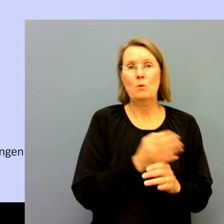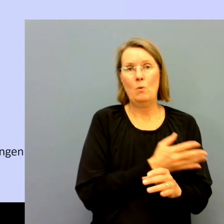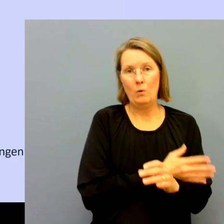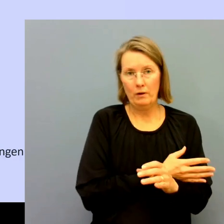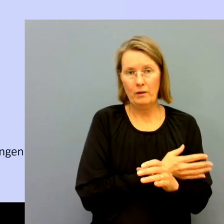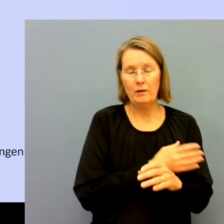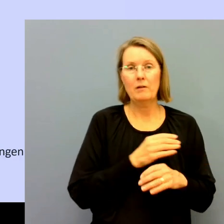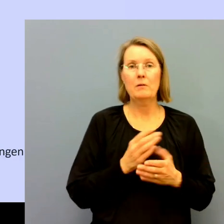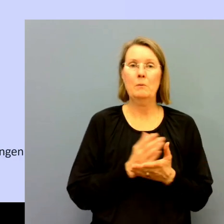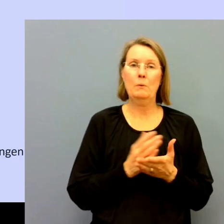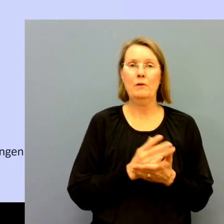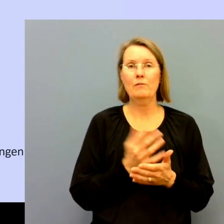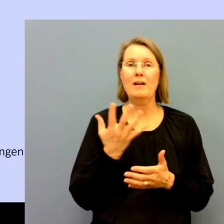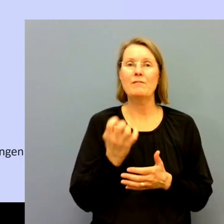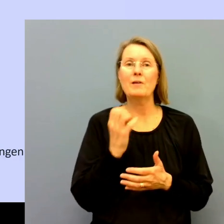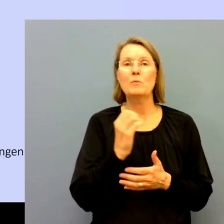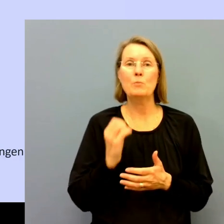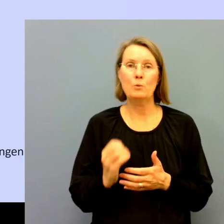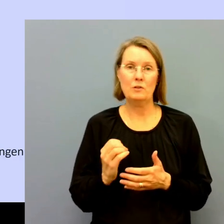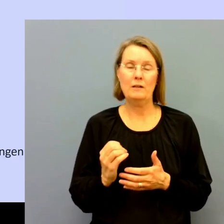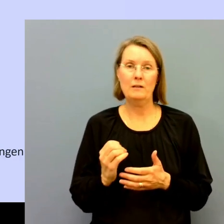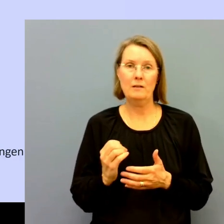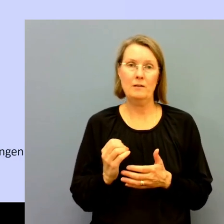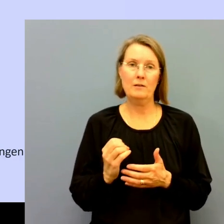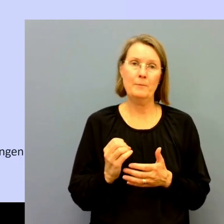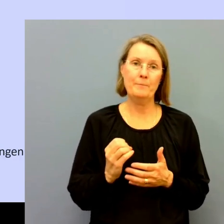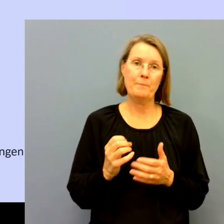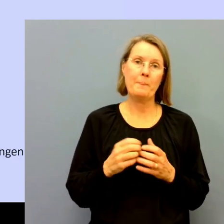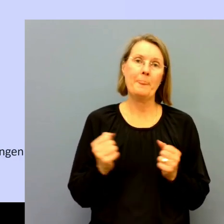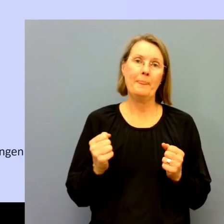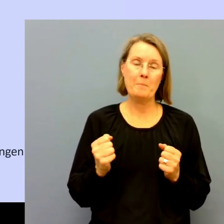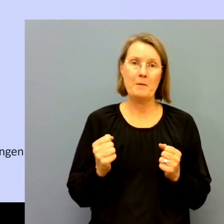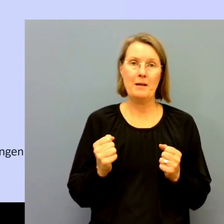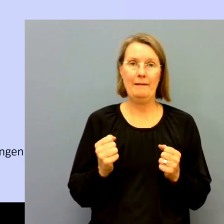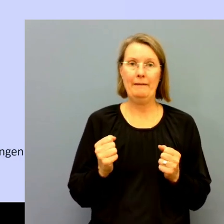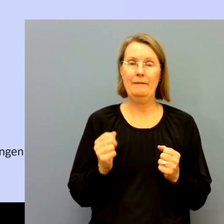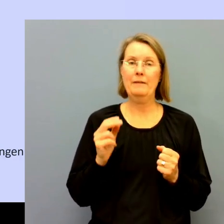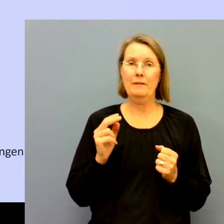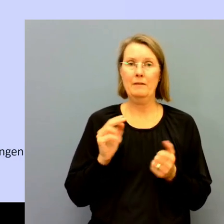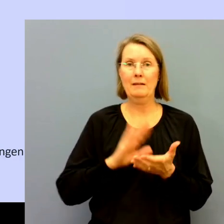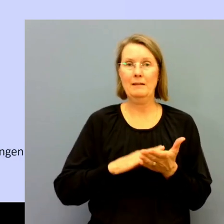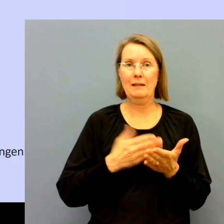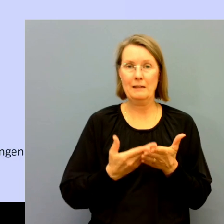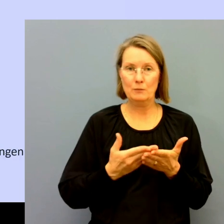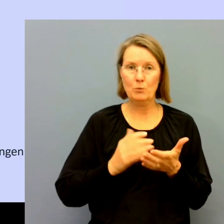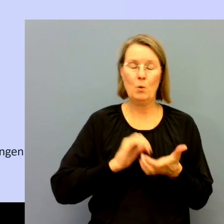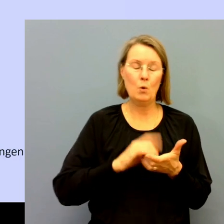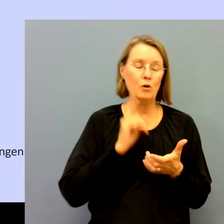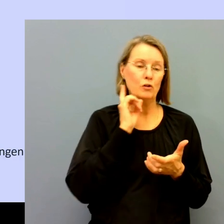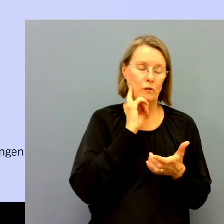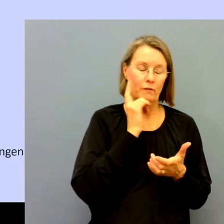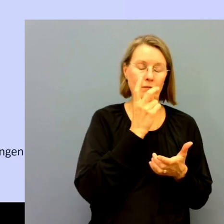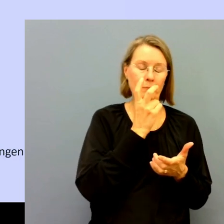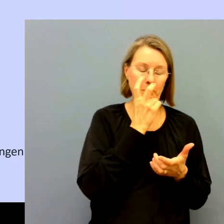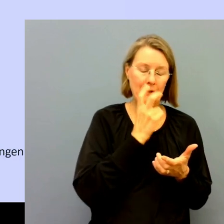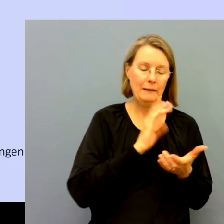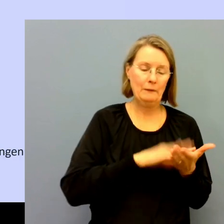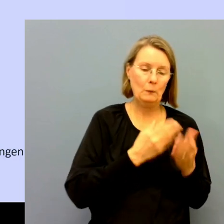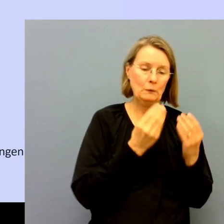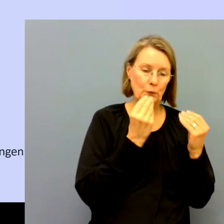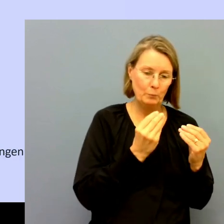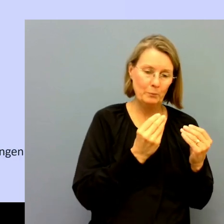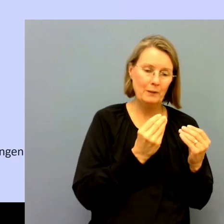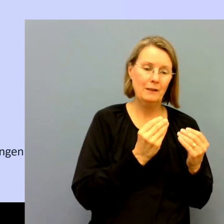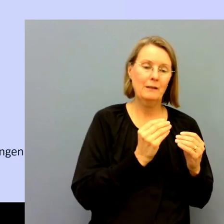ligger den på ungefär 50 procent. Men den är ganska mycket lägre på teckenspråks- och dödblindutbildningarna än på